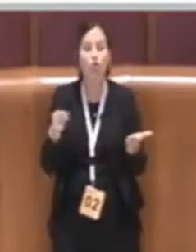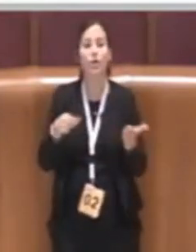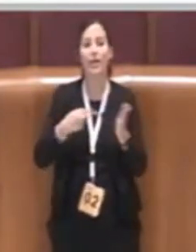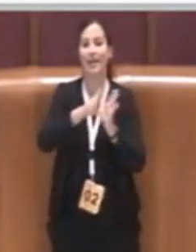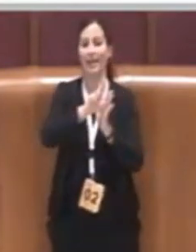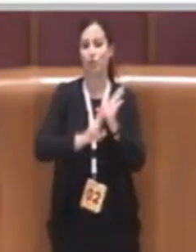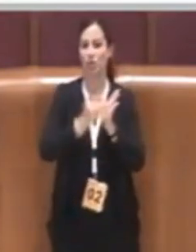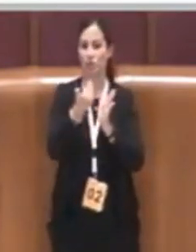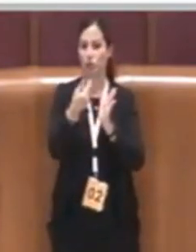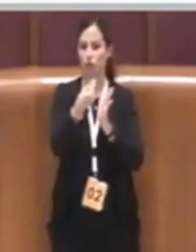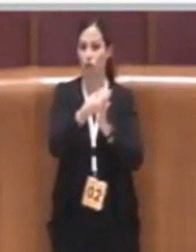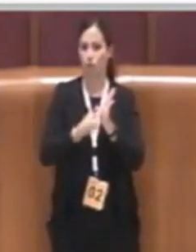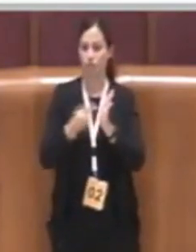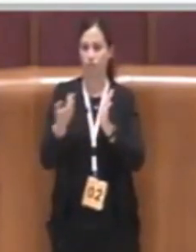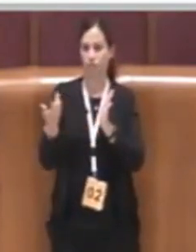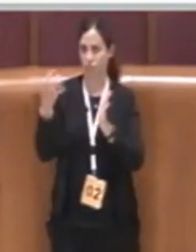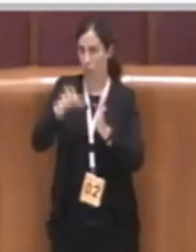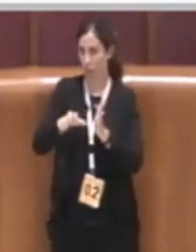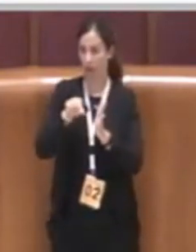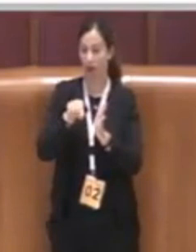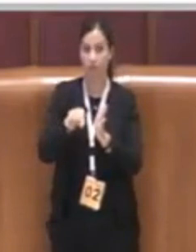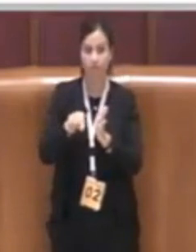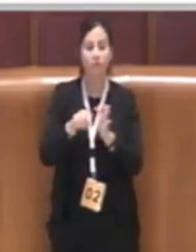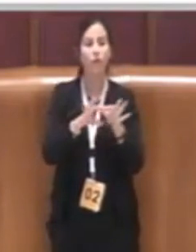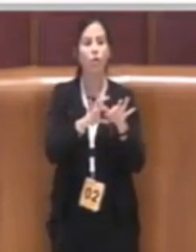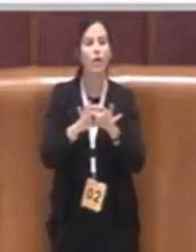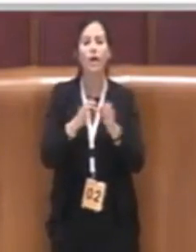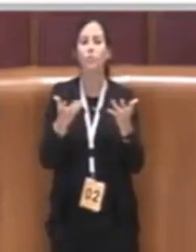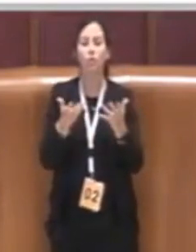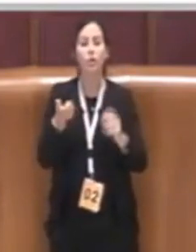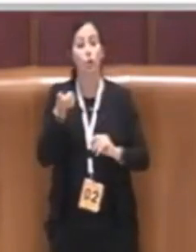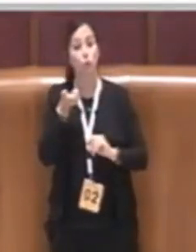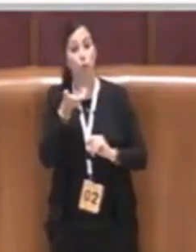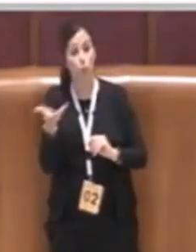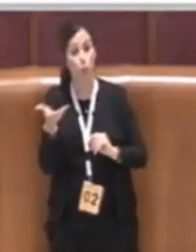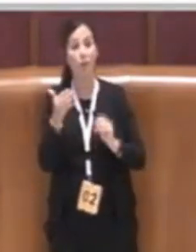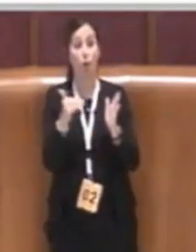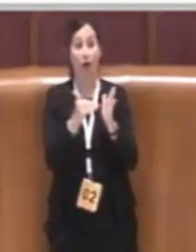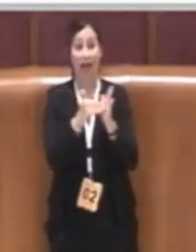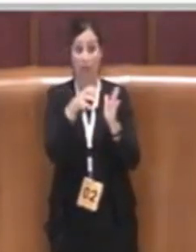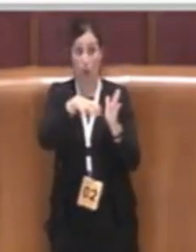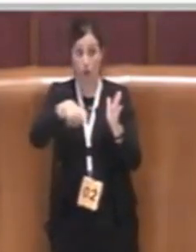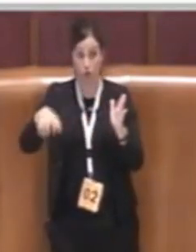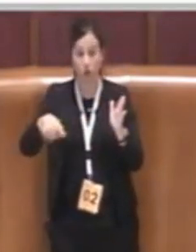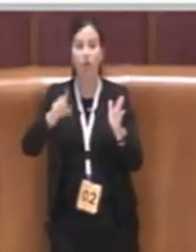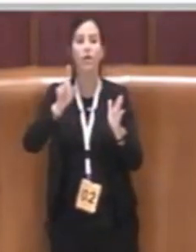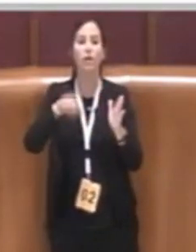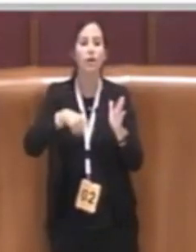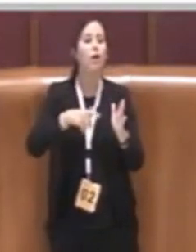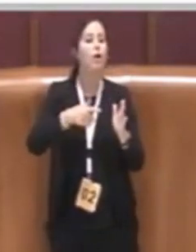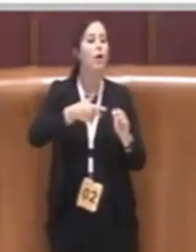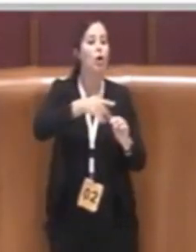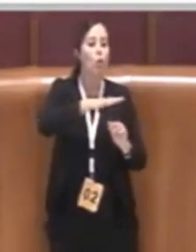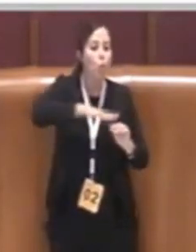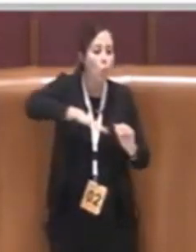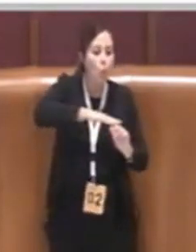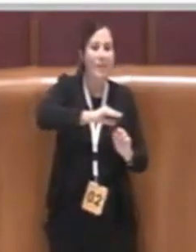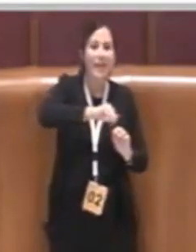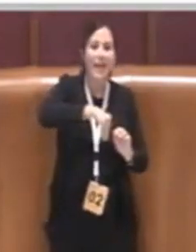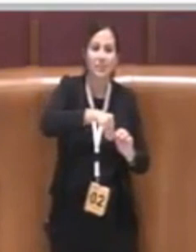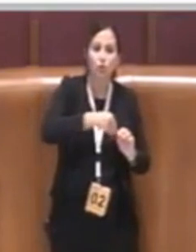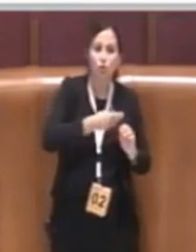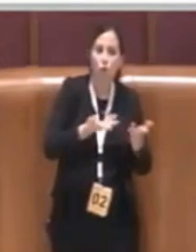alloggi con la rispettiva superficie, l'ubblicazione, la planimetria e ogni altra informazione e